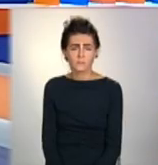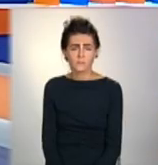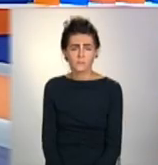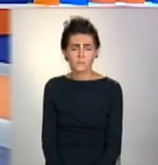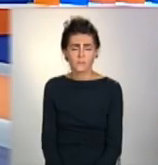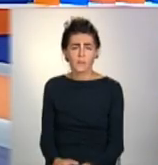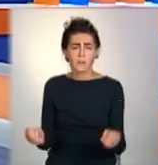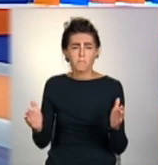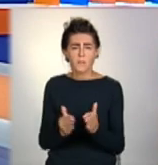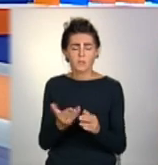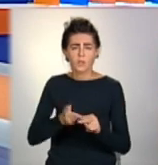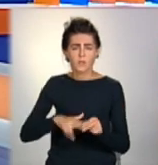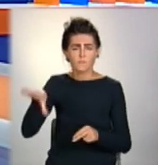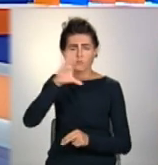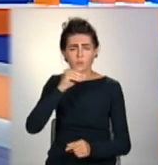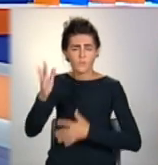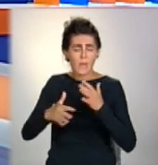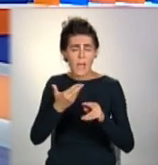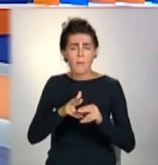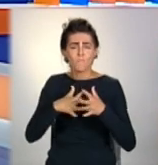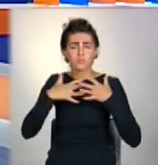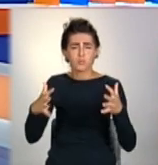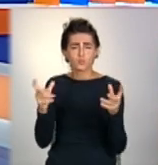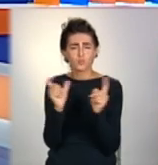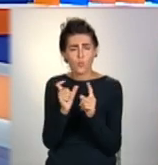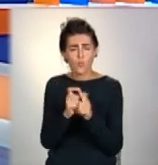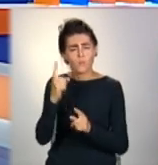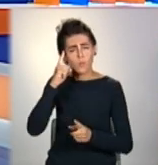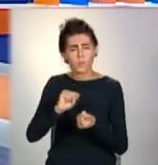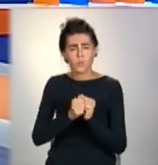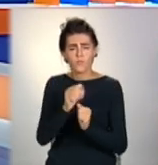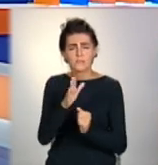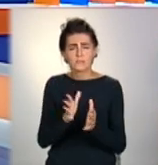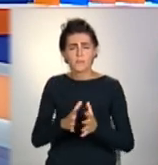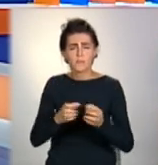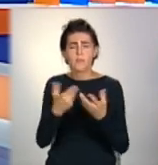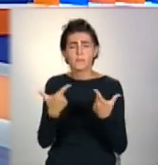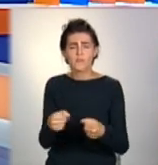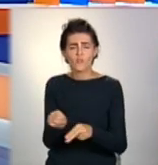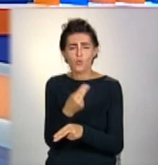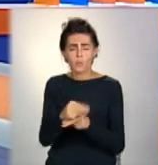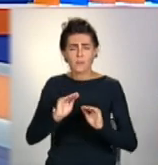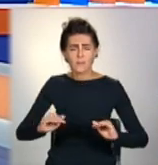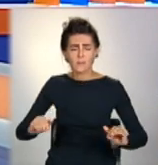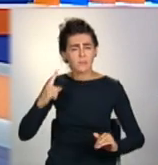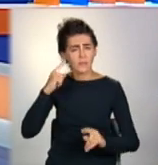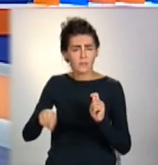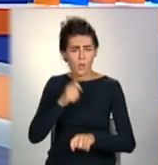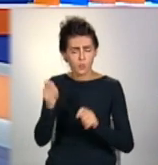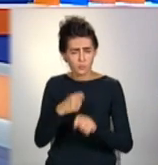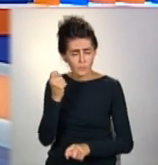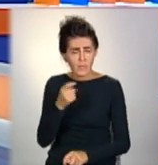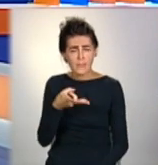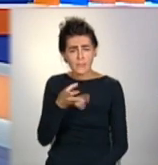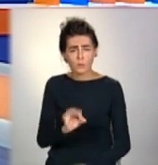Менше жестів, більше слів про це мають пам'ятати в родинах, де виховують дітей із вадами слуху. А